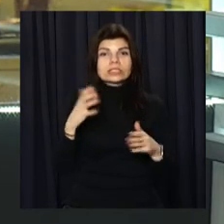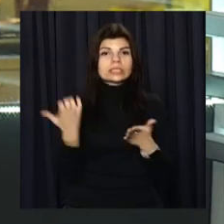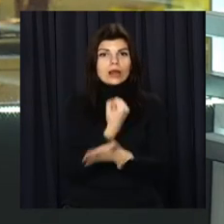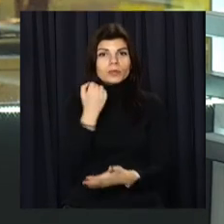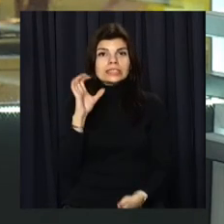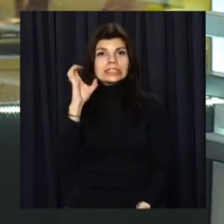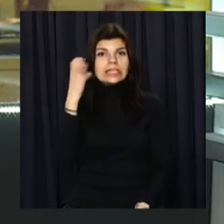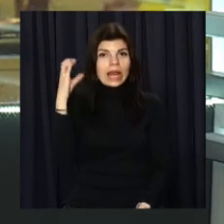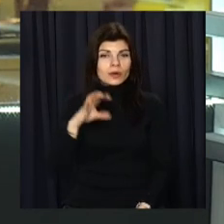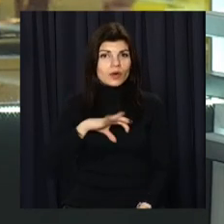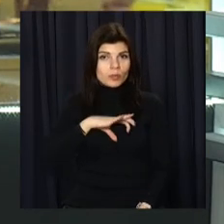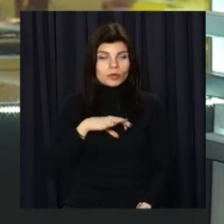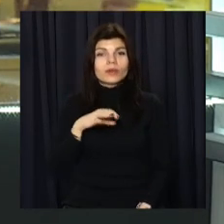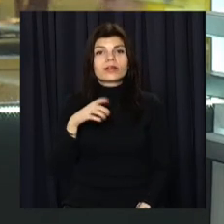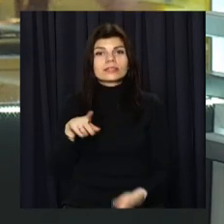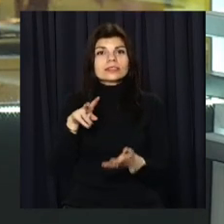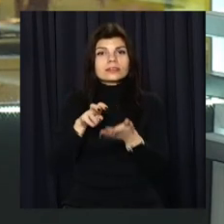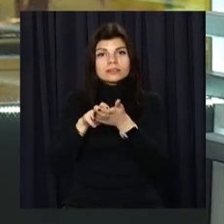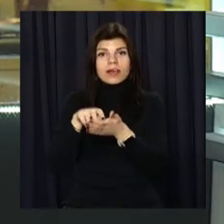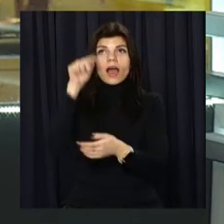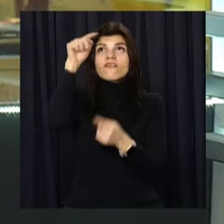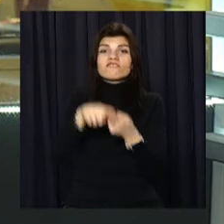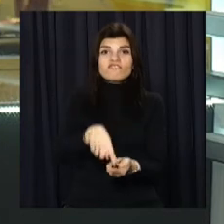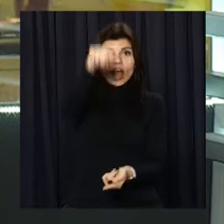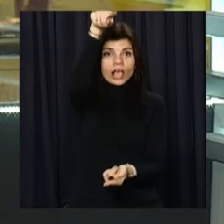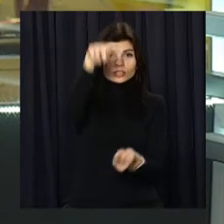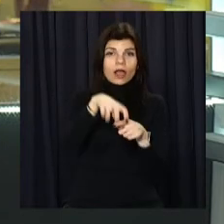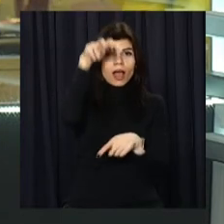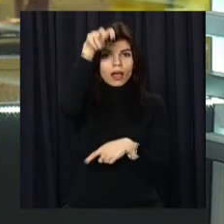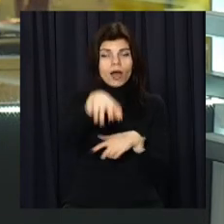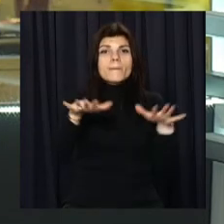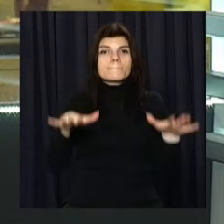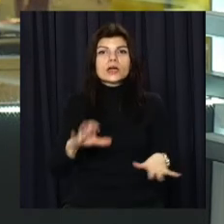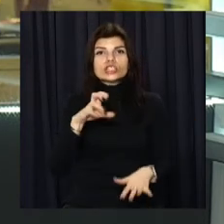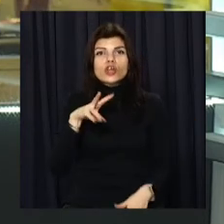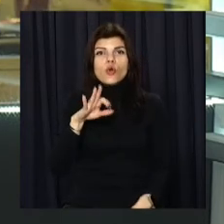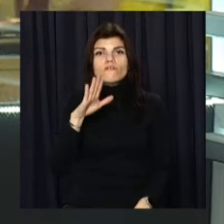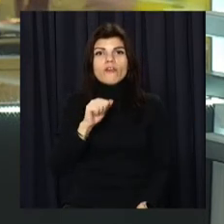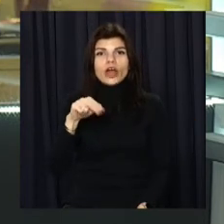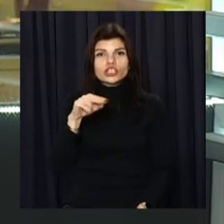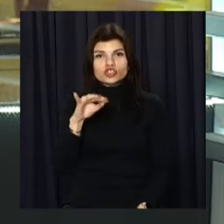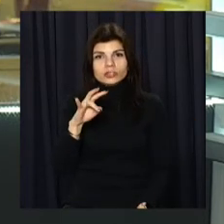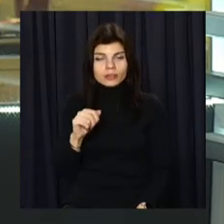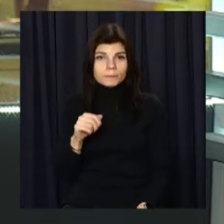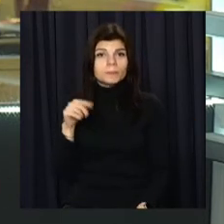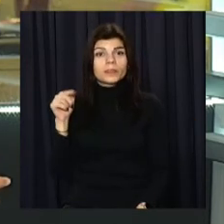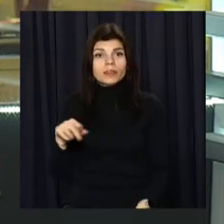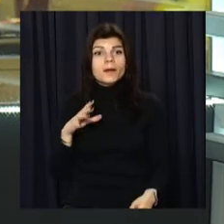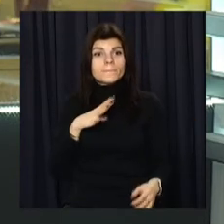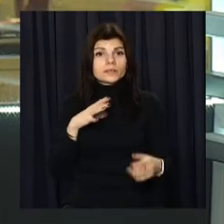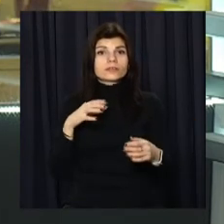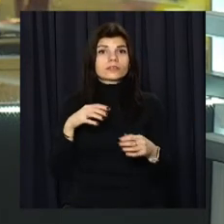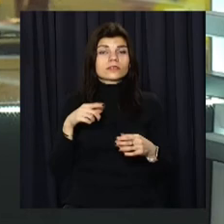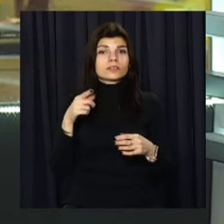на престижному турнірі зі стрибків у висоту у Словаччині. Наша спортсменка приїхала до Банської бистриці у